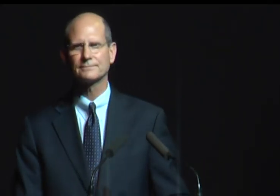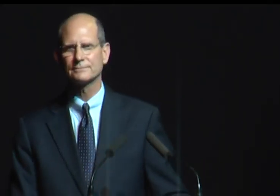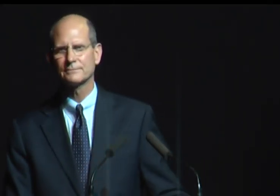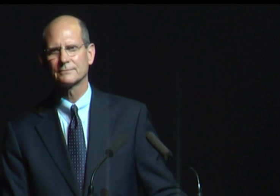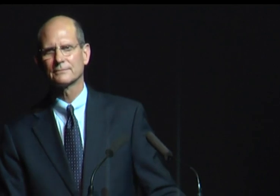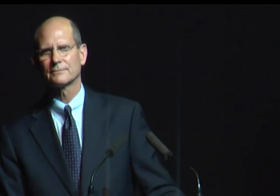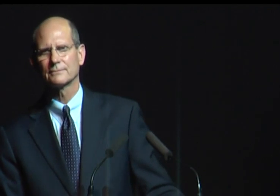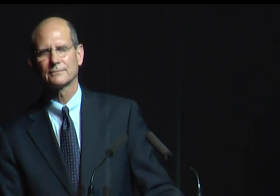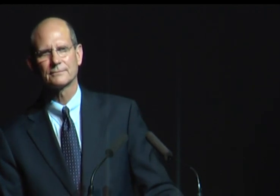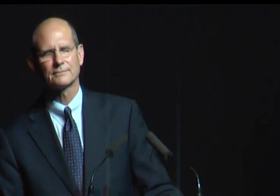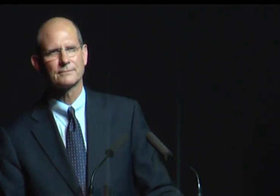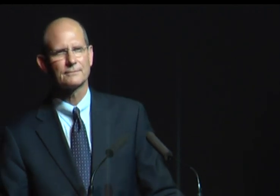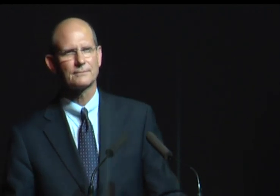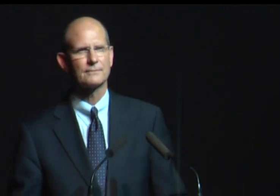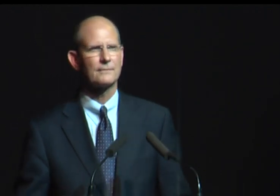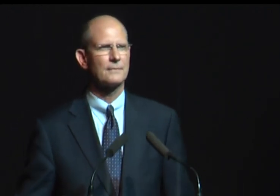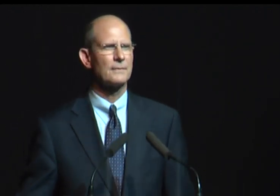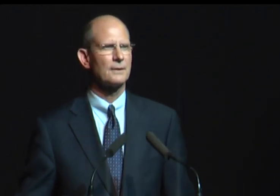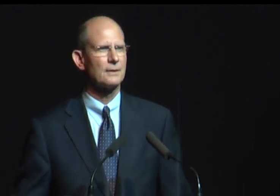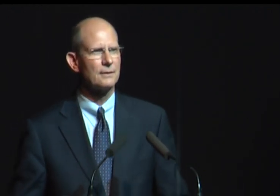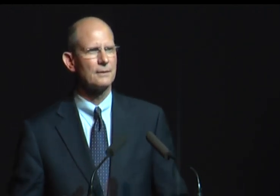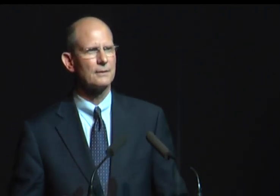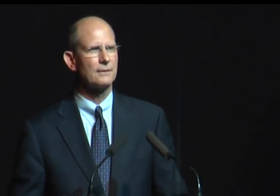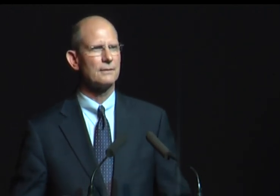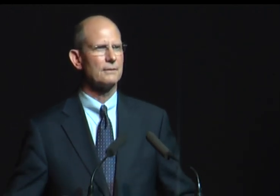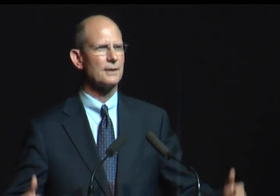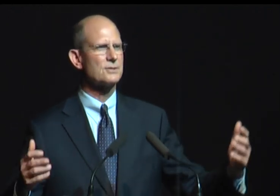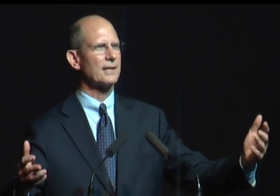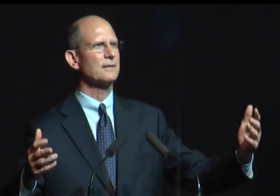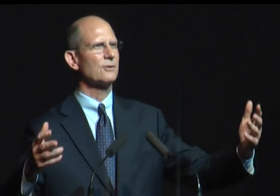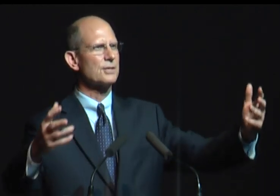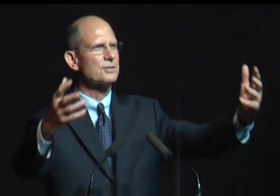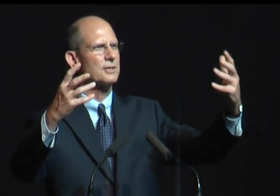Mais les gens étaient surpris de voir que mon arrière-grand-père est finalement venu à ces rencontres.